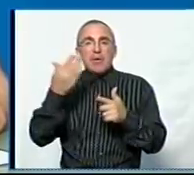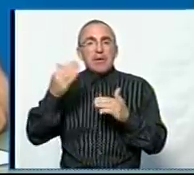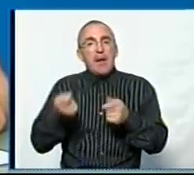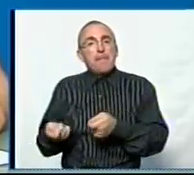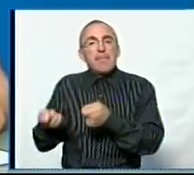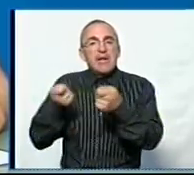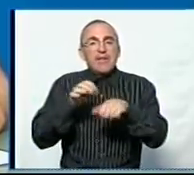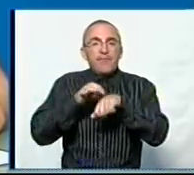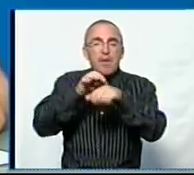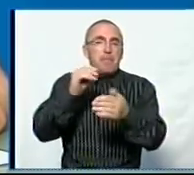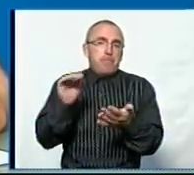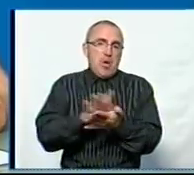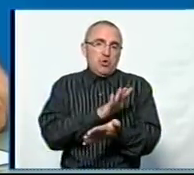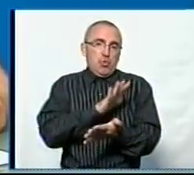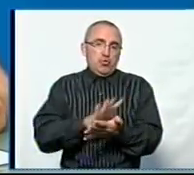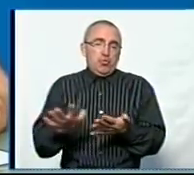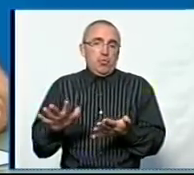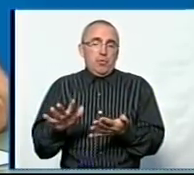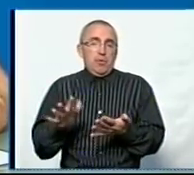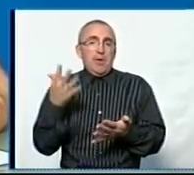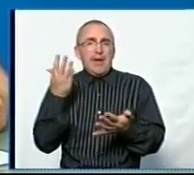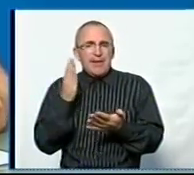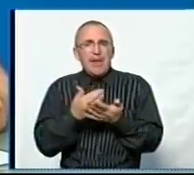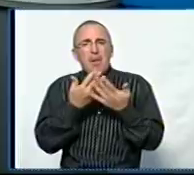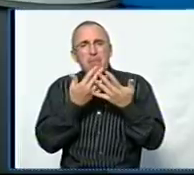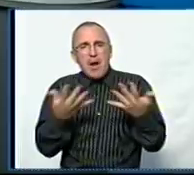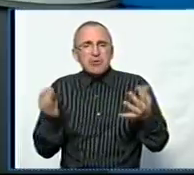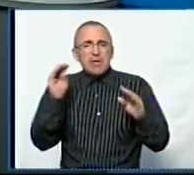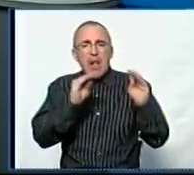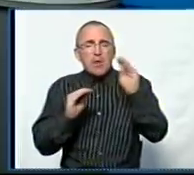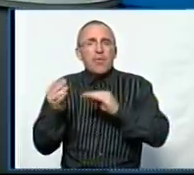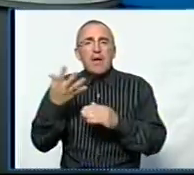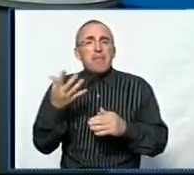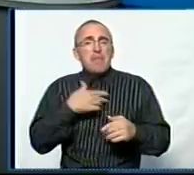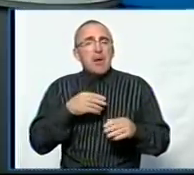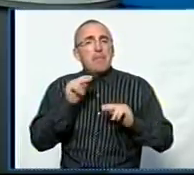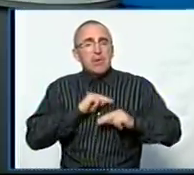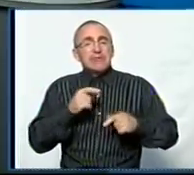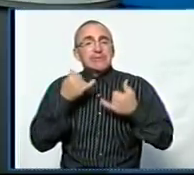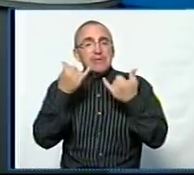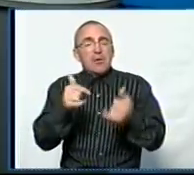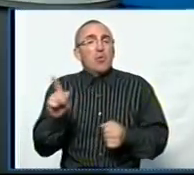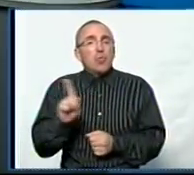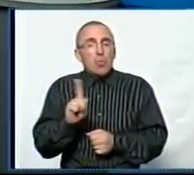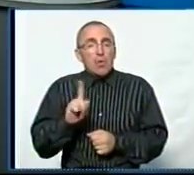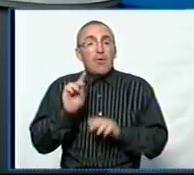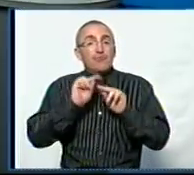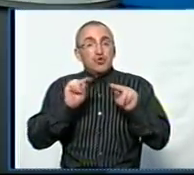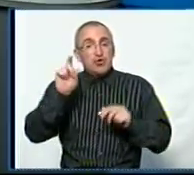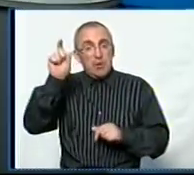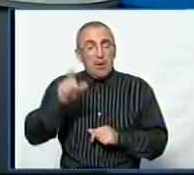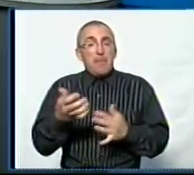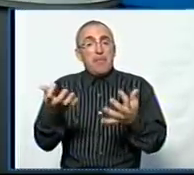підвезення безкоштовно. Тобто є багато складових, над якими ми працюємо, задля того, щоб вчитель